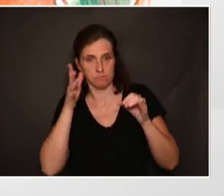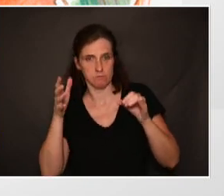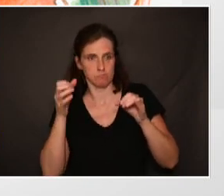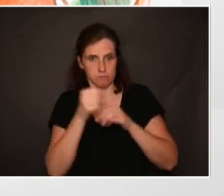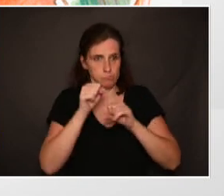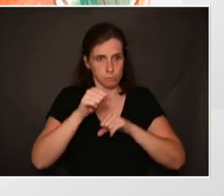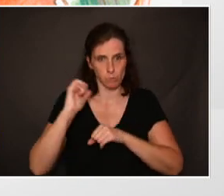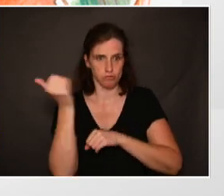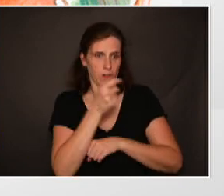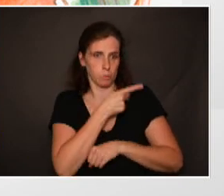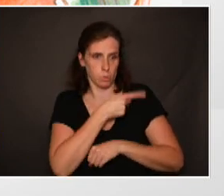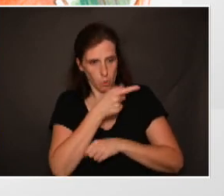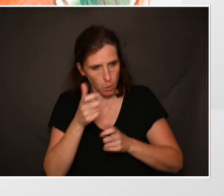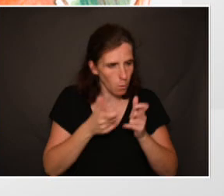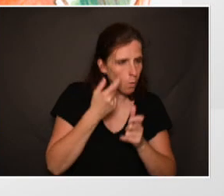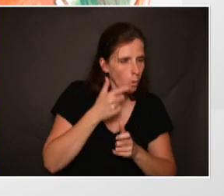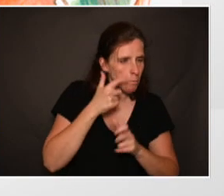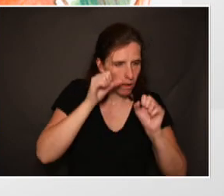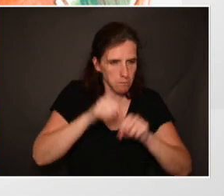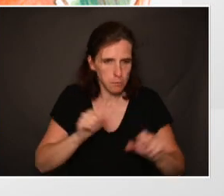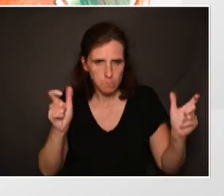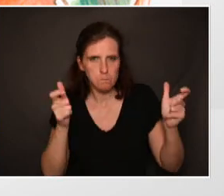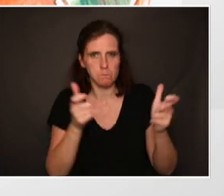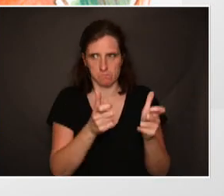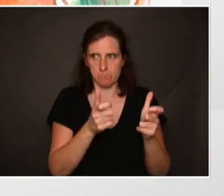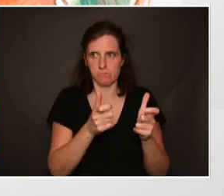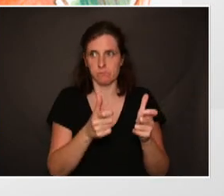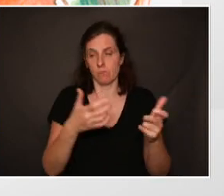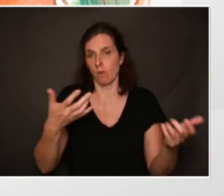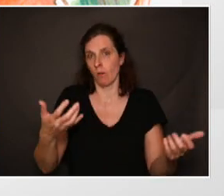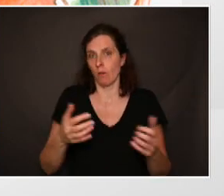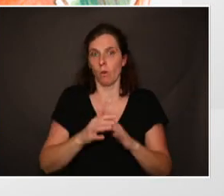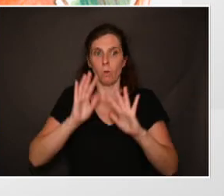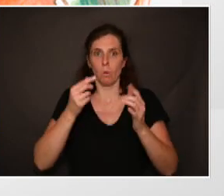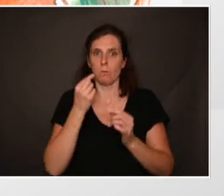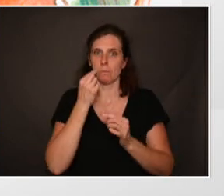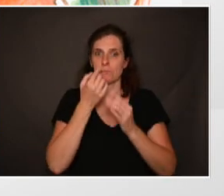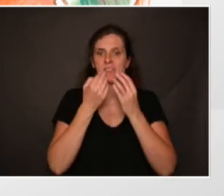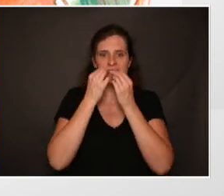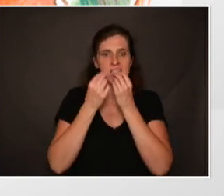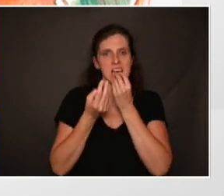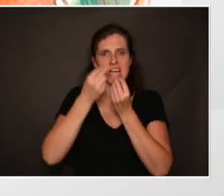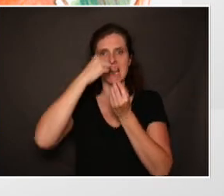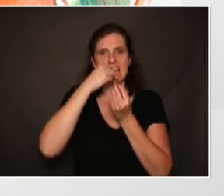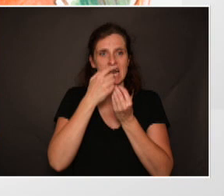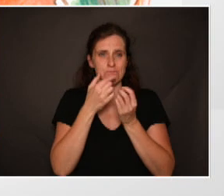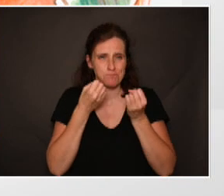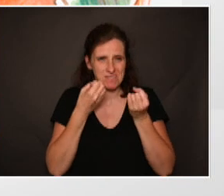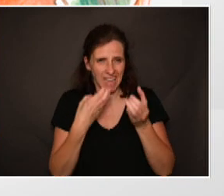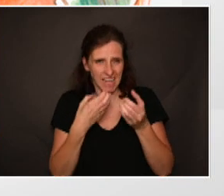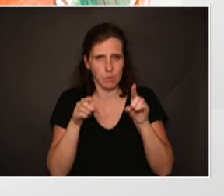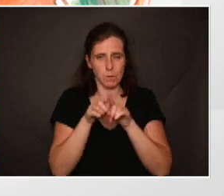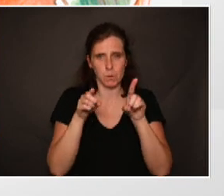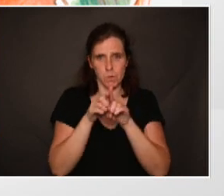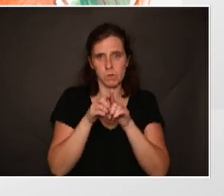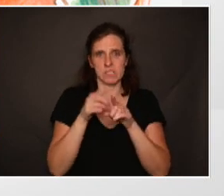les soignants qui interviennent auprès des personnes âgées. Elle va se voir par des muqueuses à l'intérieur de la bouche qui vont être sèches, mais également